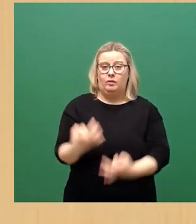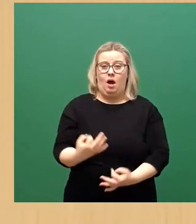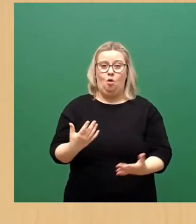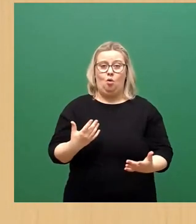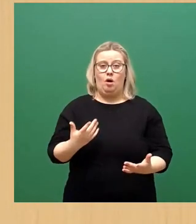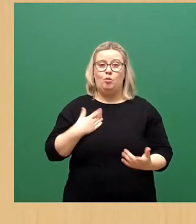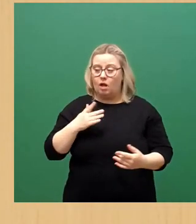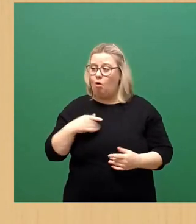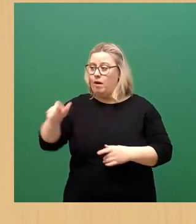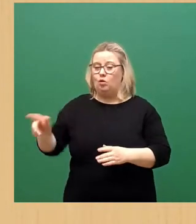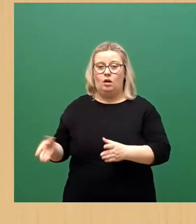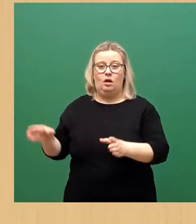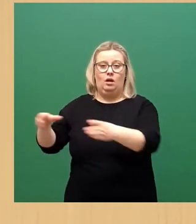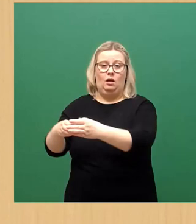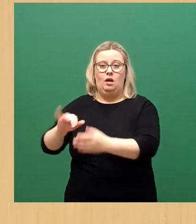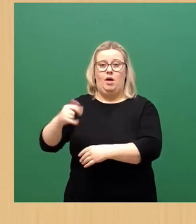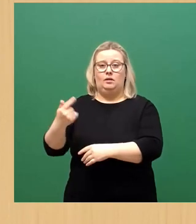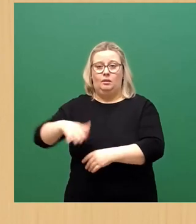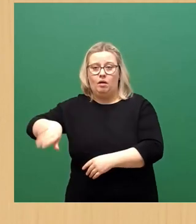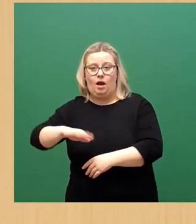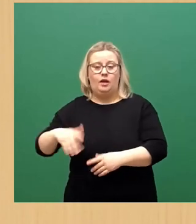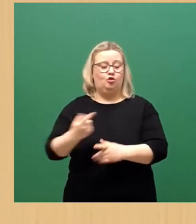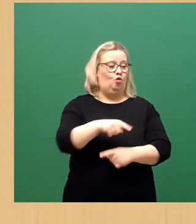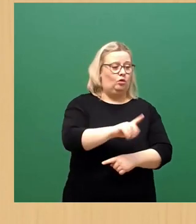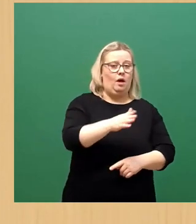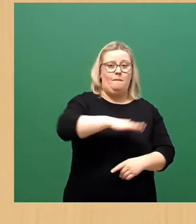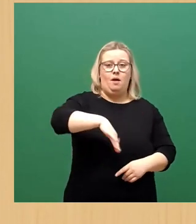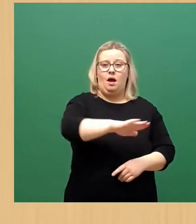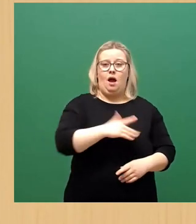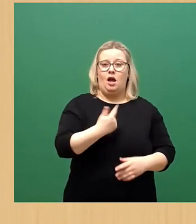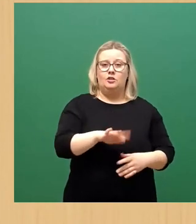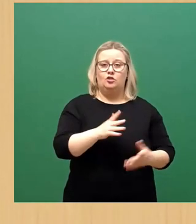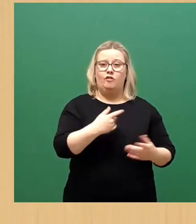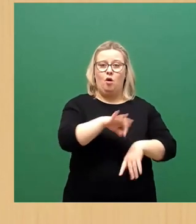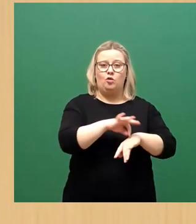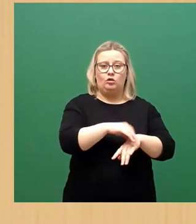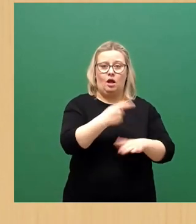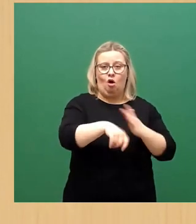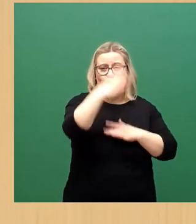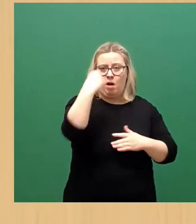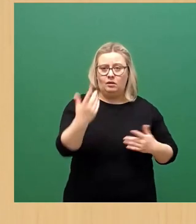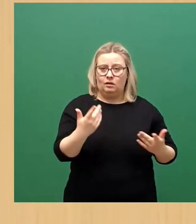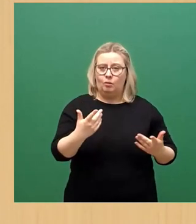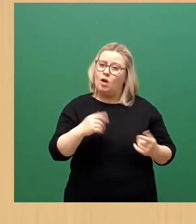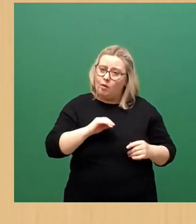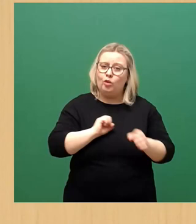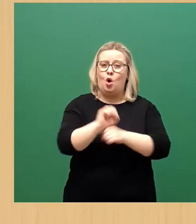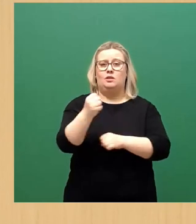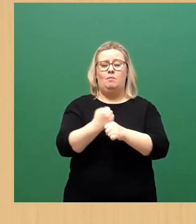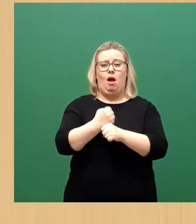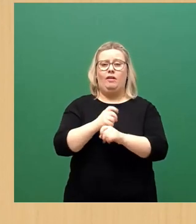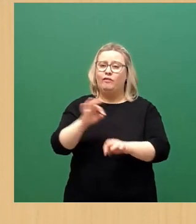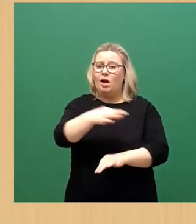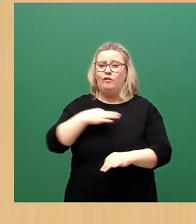im IT-Betrieb, in dem Bereich von Frau Dr. Gaufmann. Aber auch das tun wir, weil es uns wichtig ist für unsere